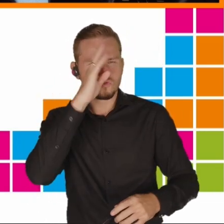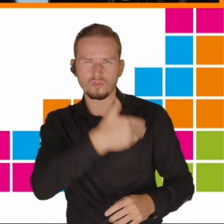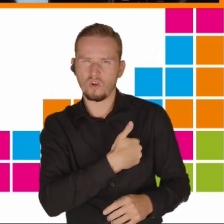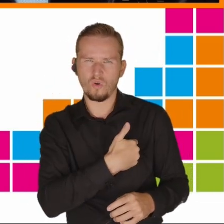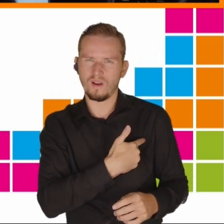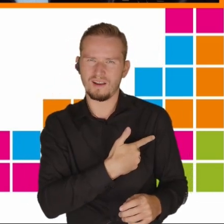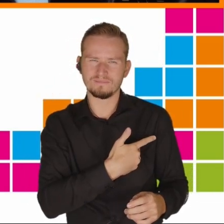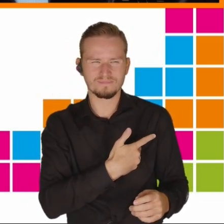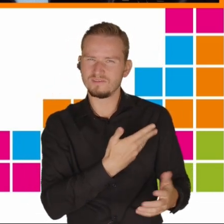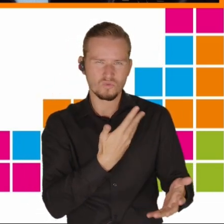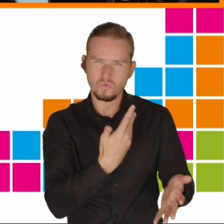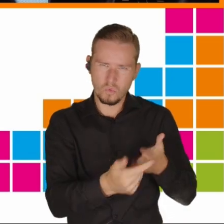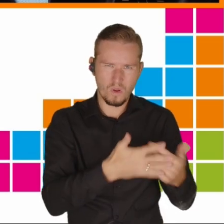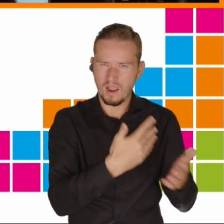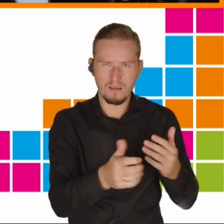w klasie.